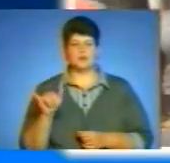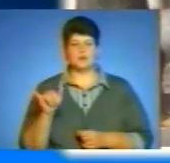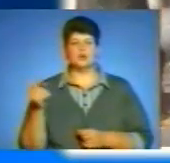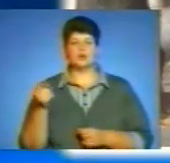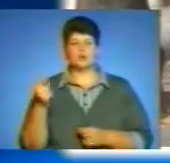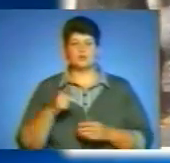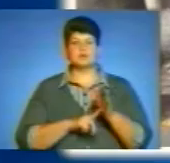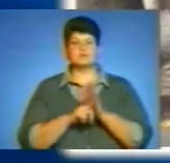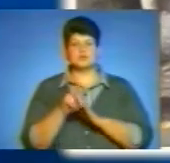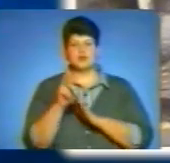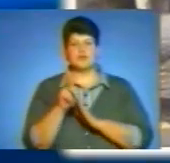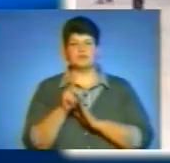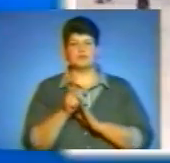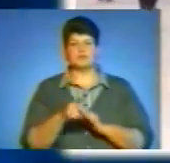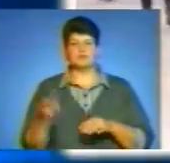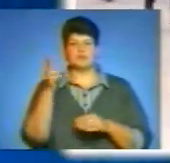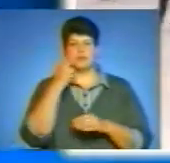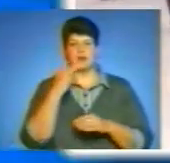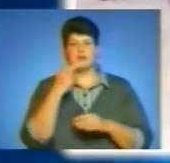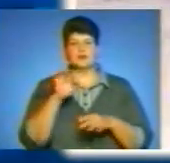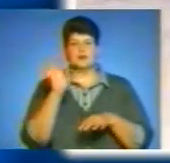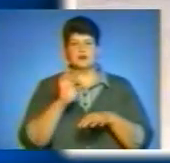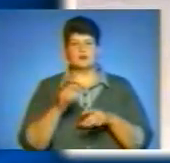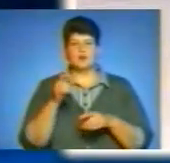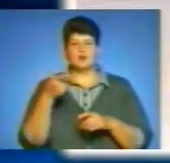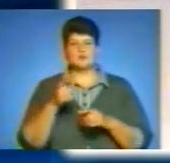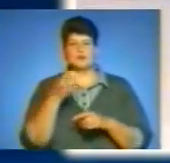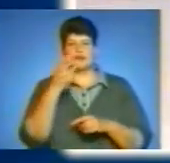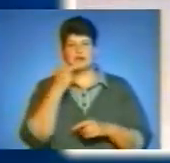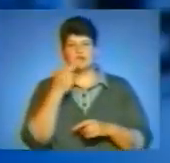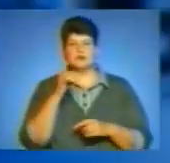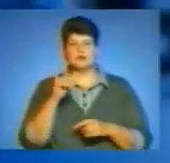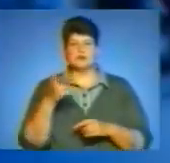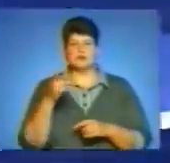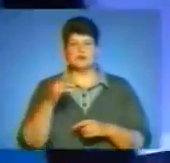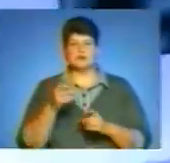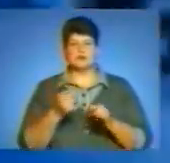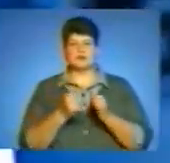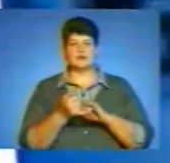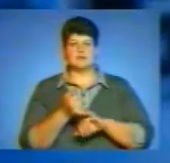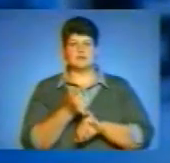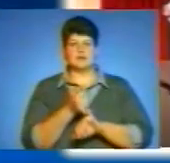У Тернополі розпочався передепідемічний період захворюваності на гострі респіраторні вірусні інфекції та грип.